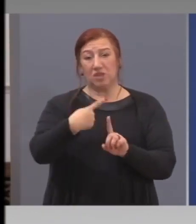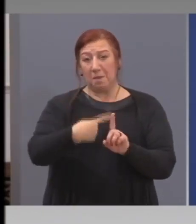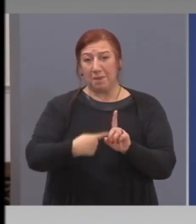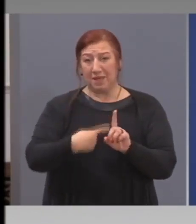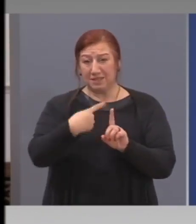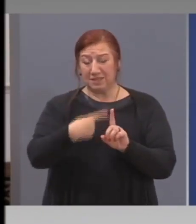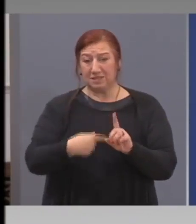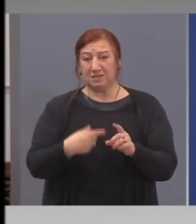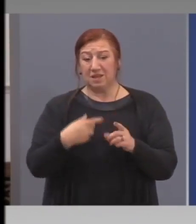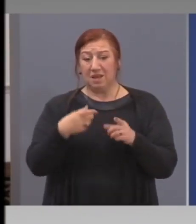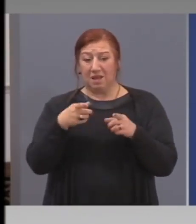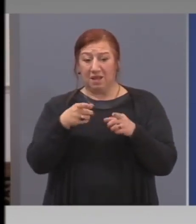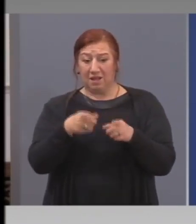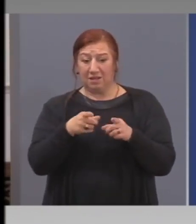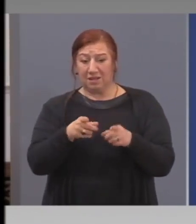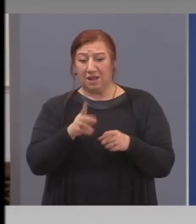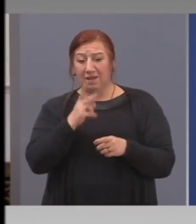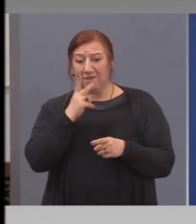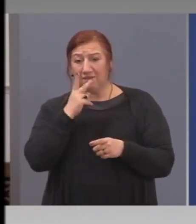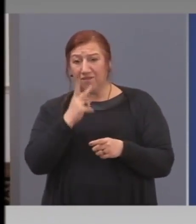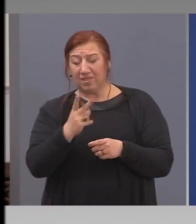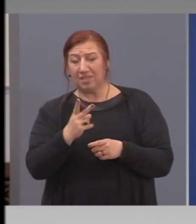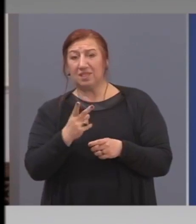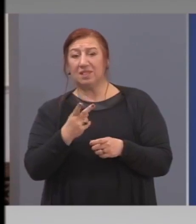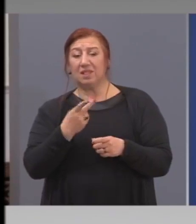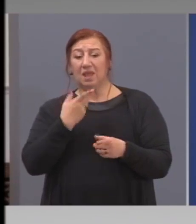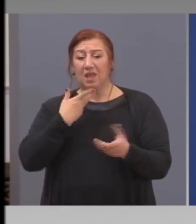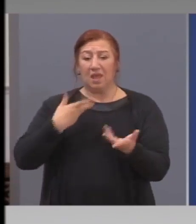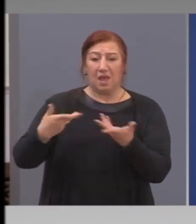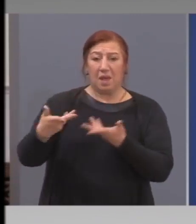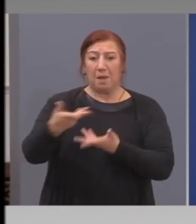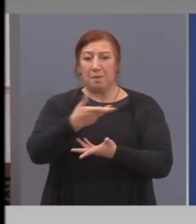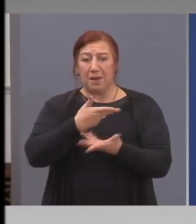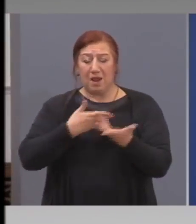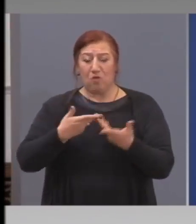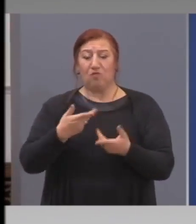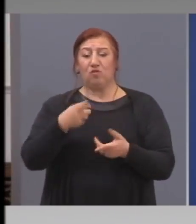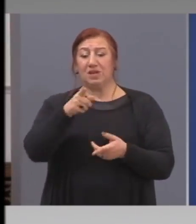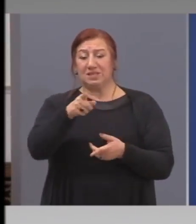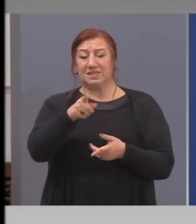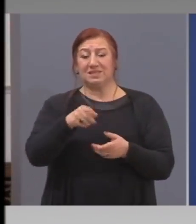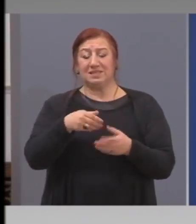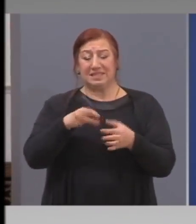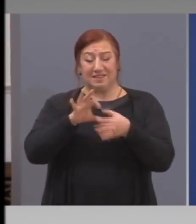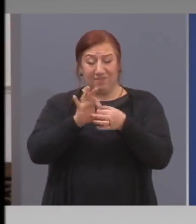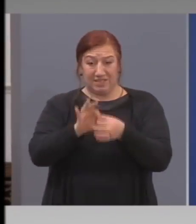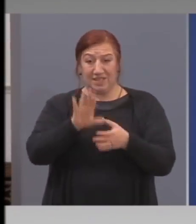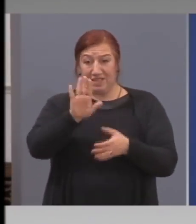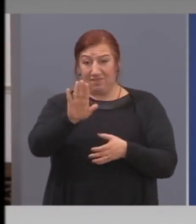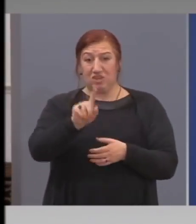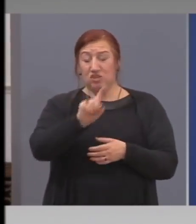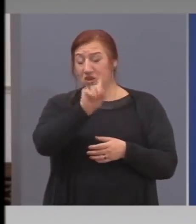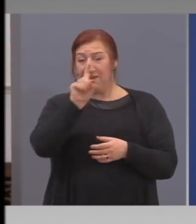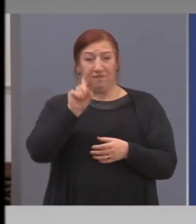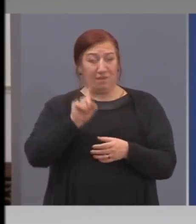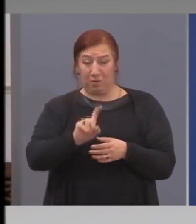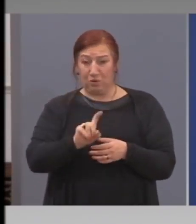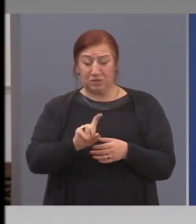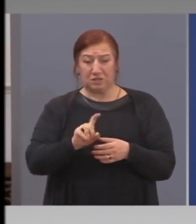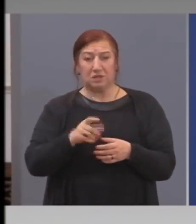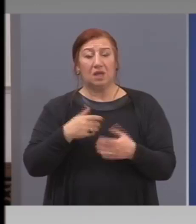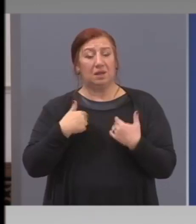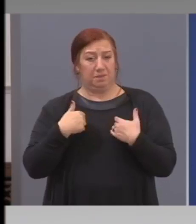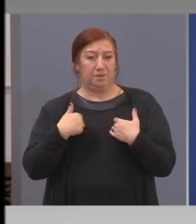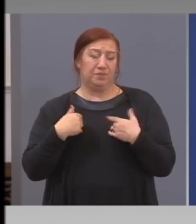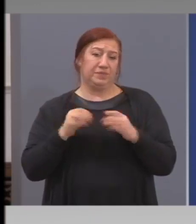такъв тип предоговаряне, за което вие вероятно задавате въпрос. Иначе със